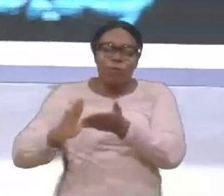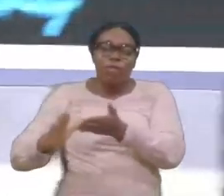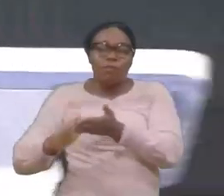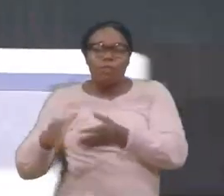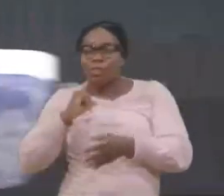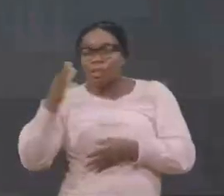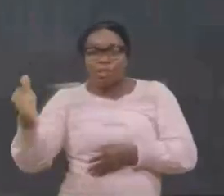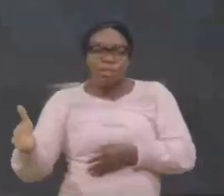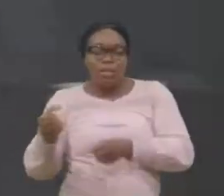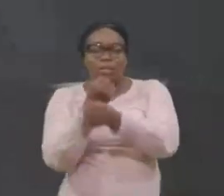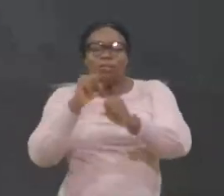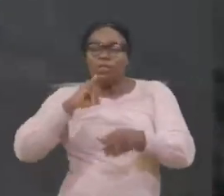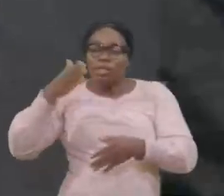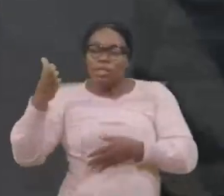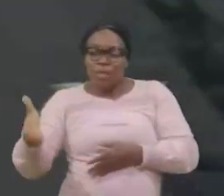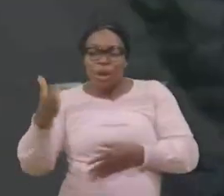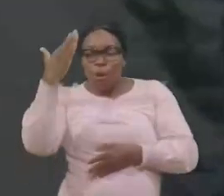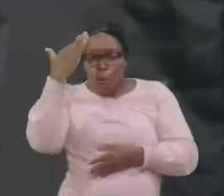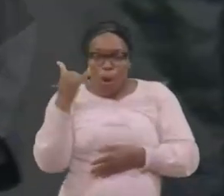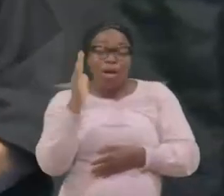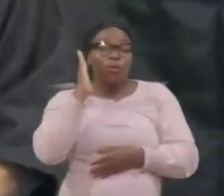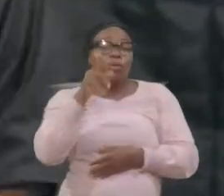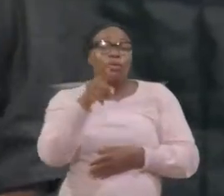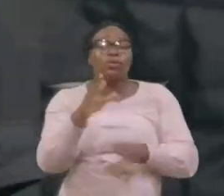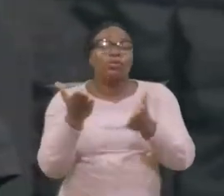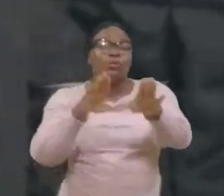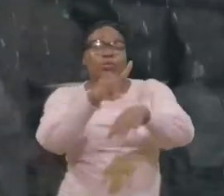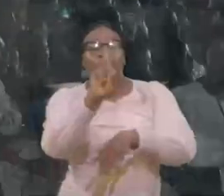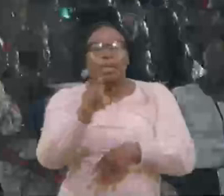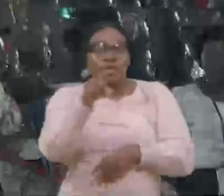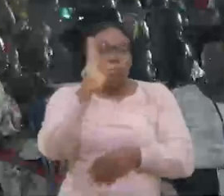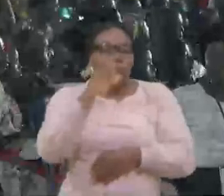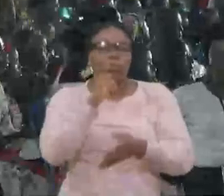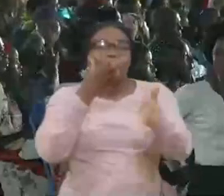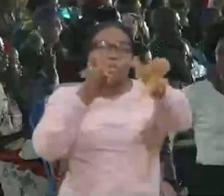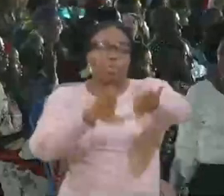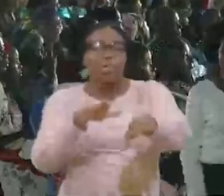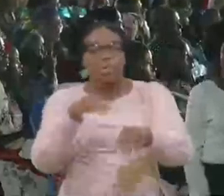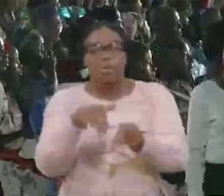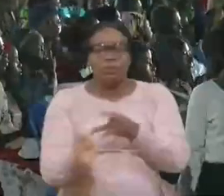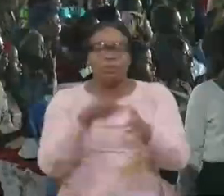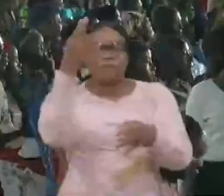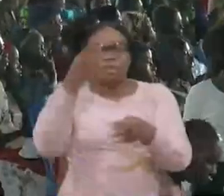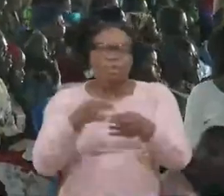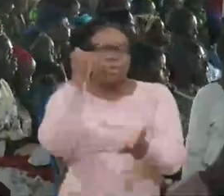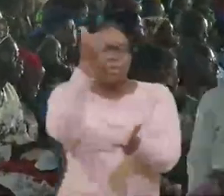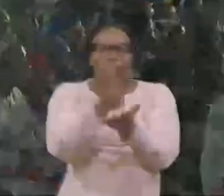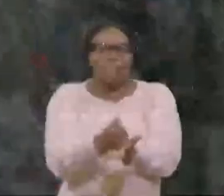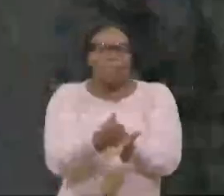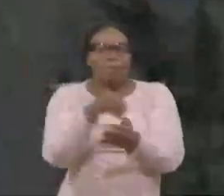le salut, Pourquoi mouriez-vous, Vous n'allez pas mourir, Verset 32,